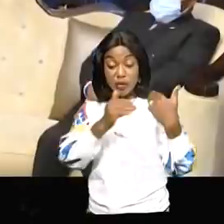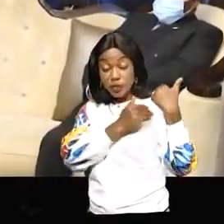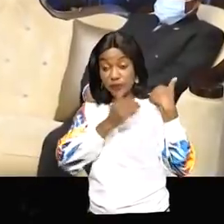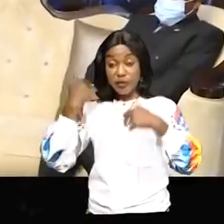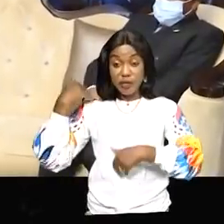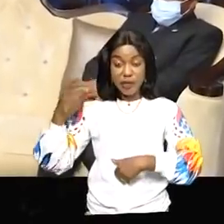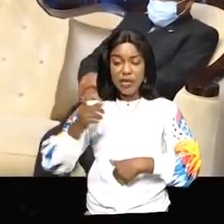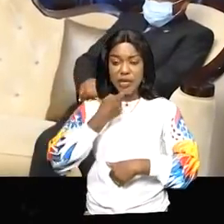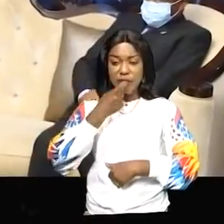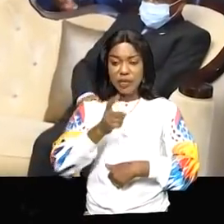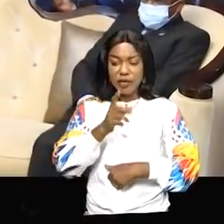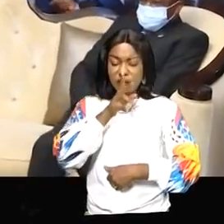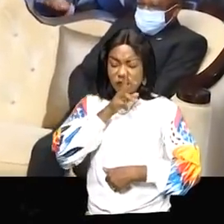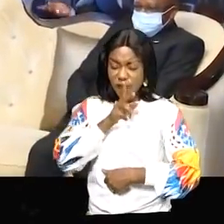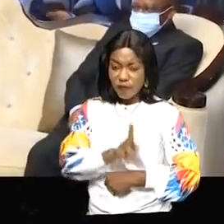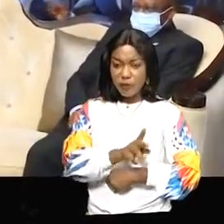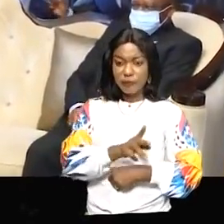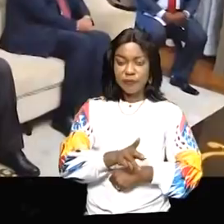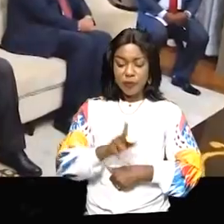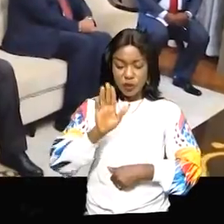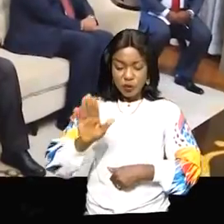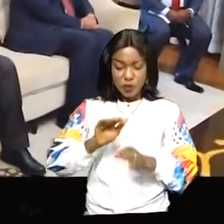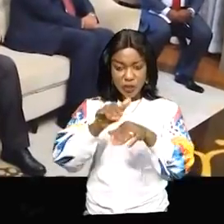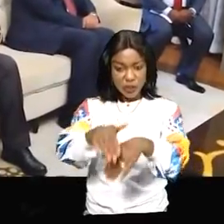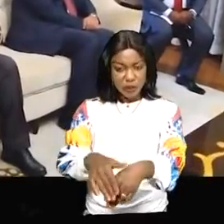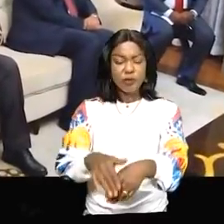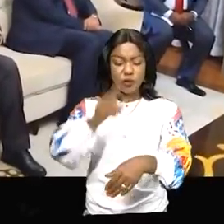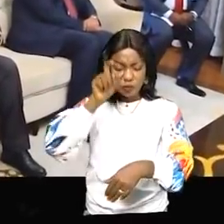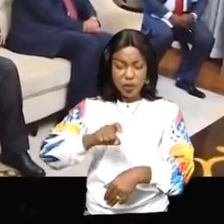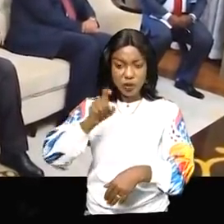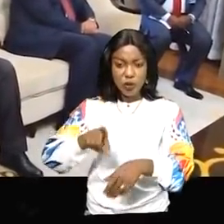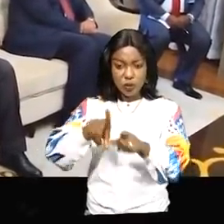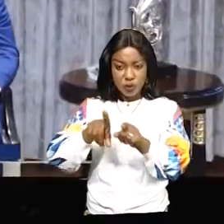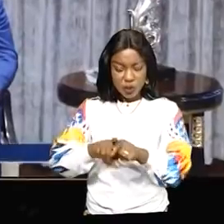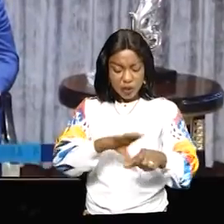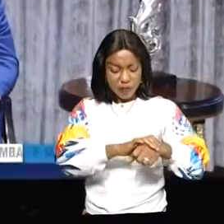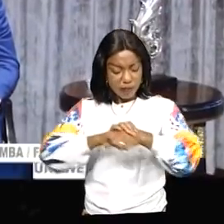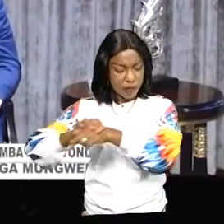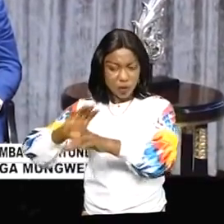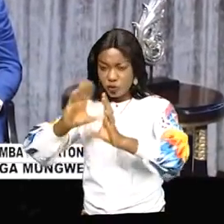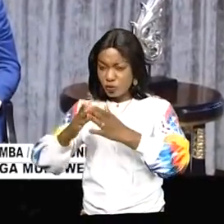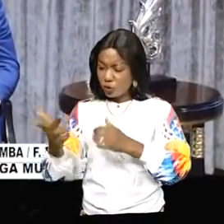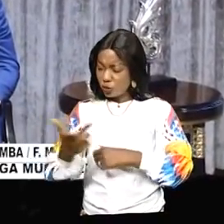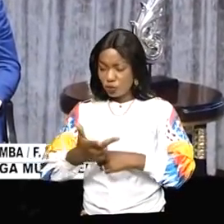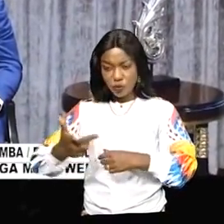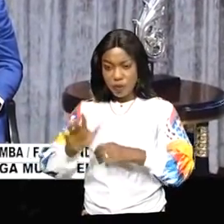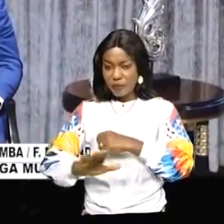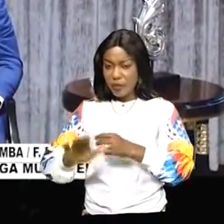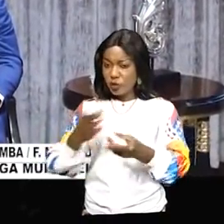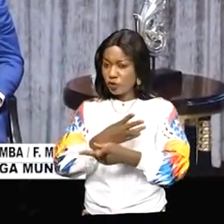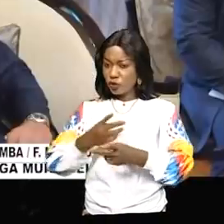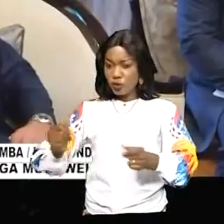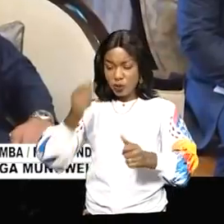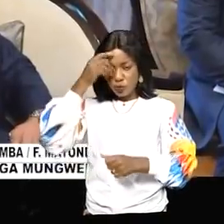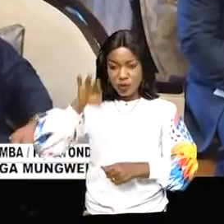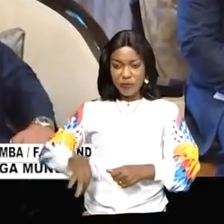a rassuré ses interlocuteurs de son engagement et sa détermination d'amener toutes les parties à des solutions consensuelles. Au